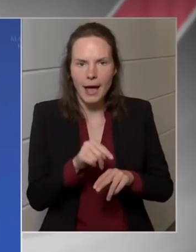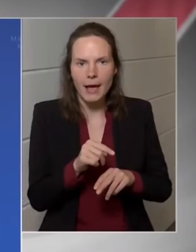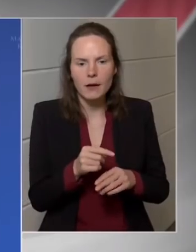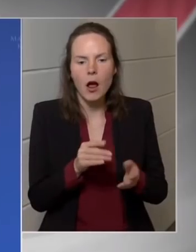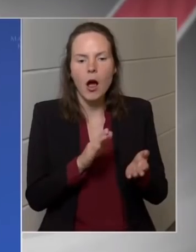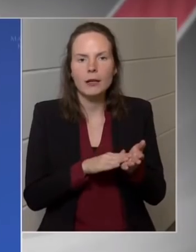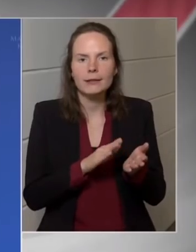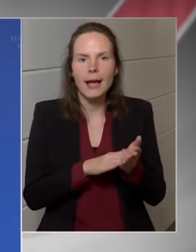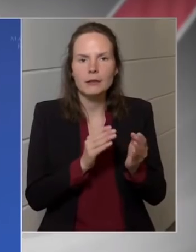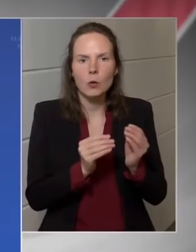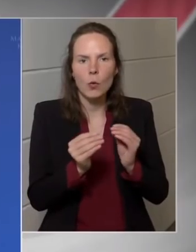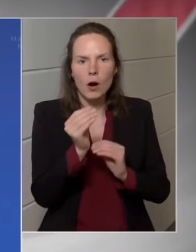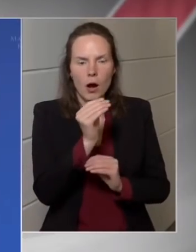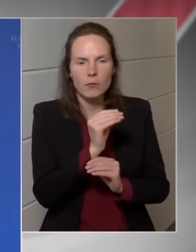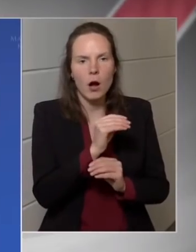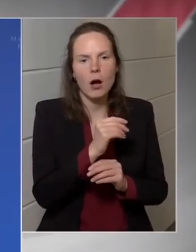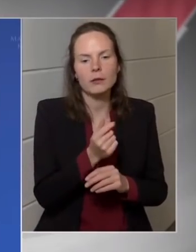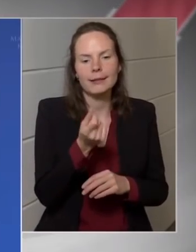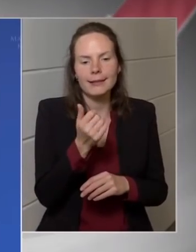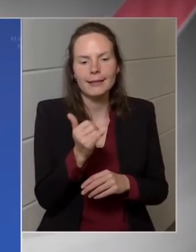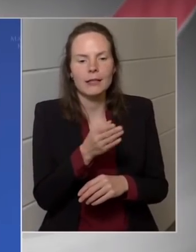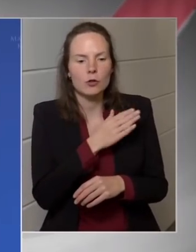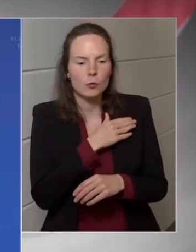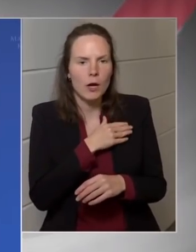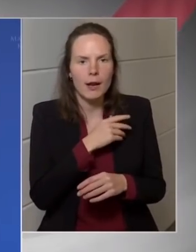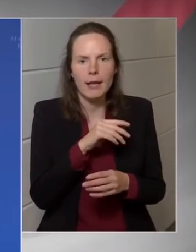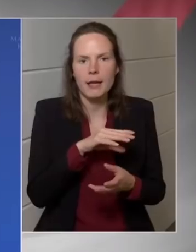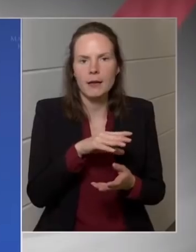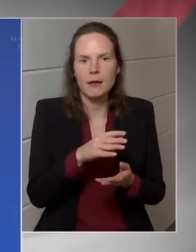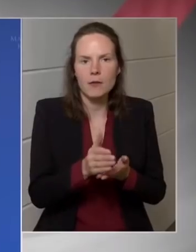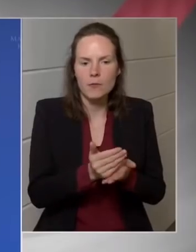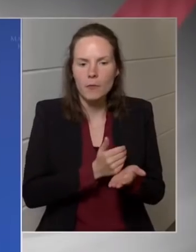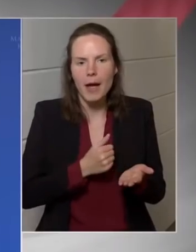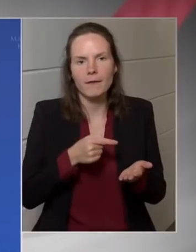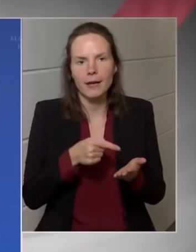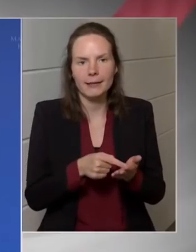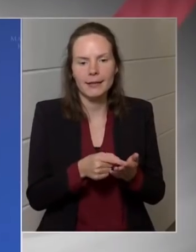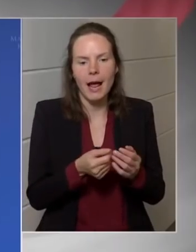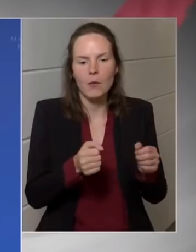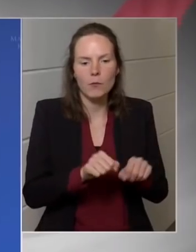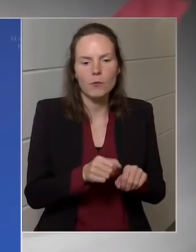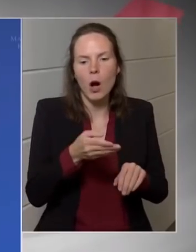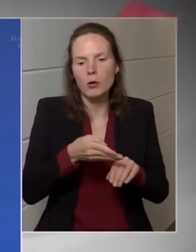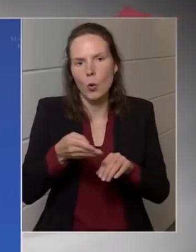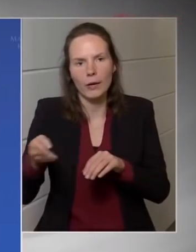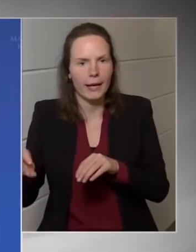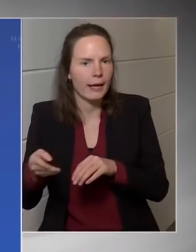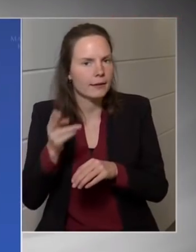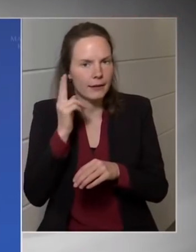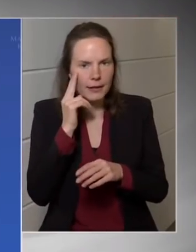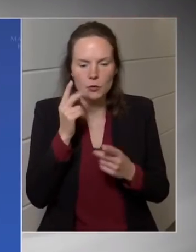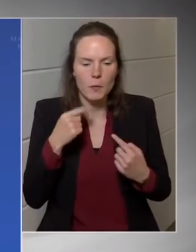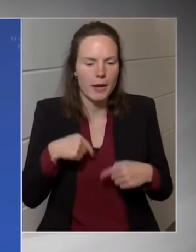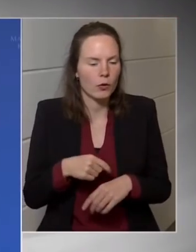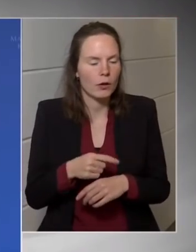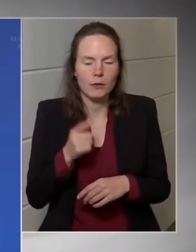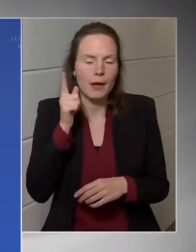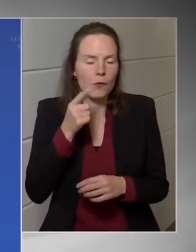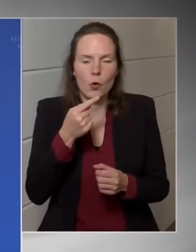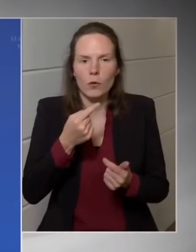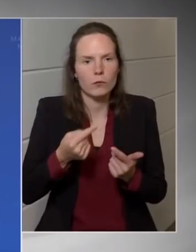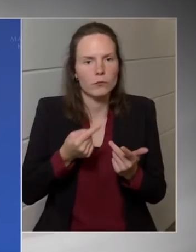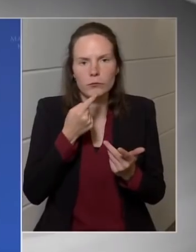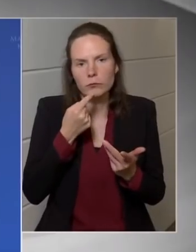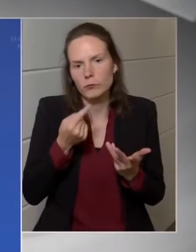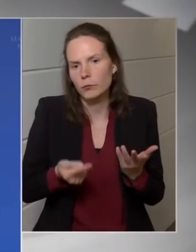kamatmeredmény és díj és jutalékbevétel összege bankrendszeri szinten is bankonként is ismert. Nem fogom felsorolni természetesen